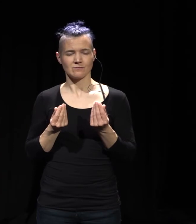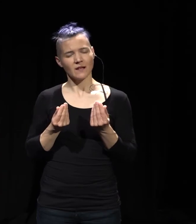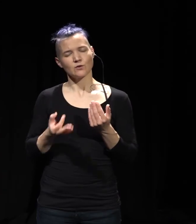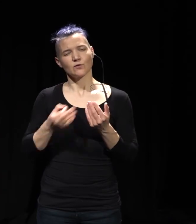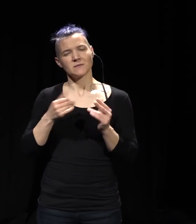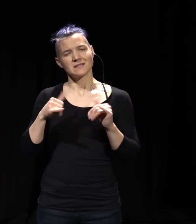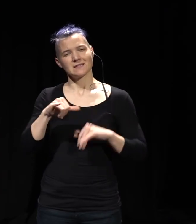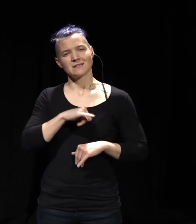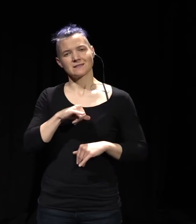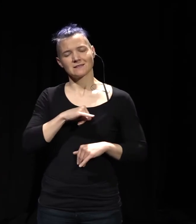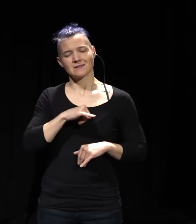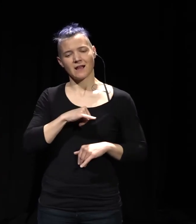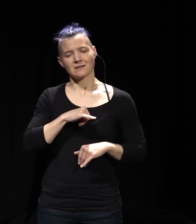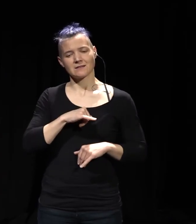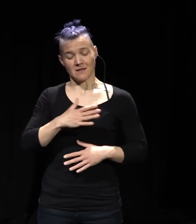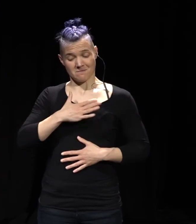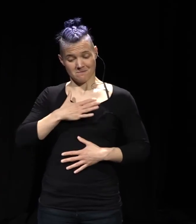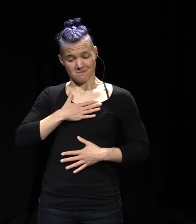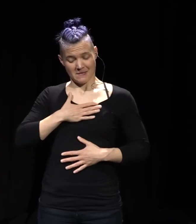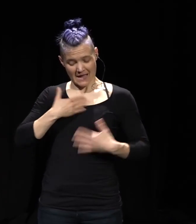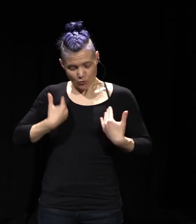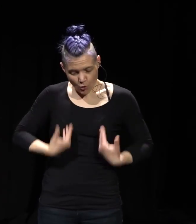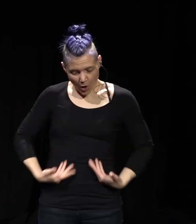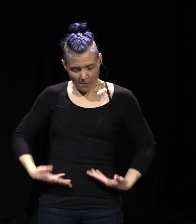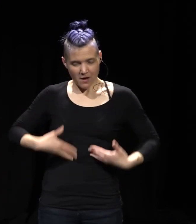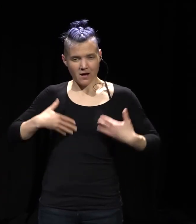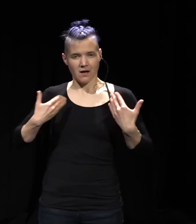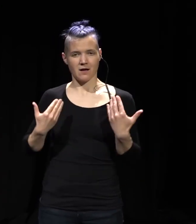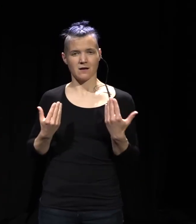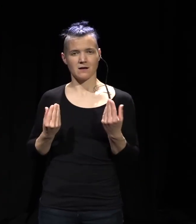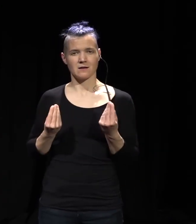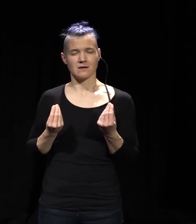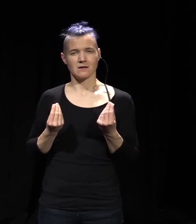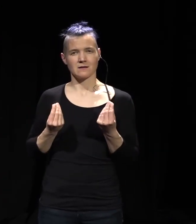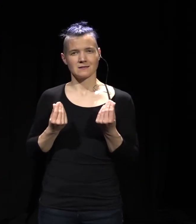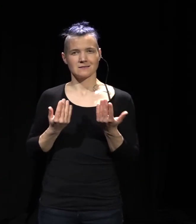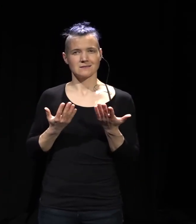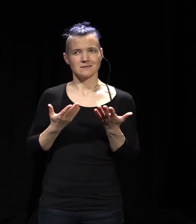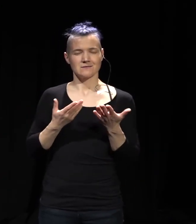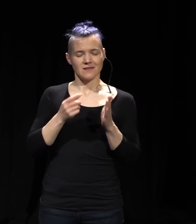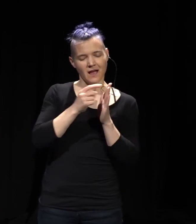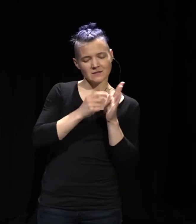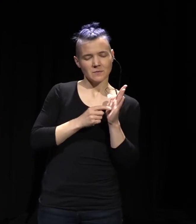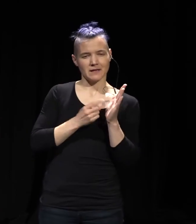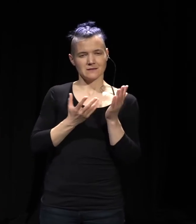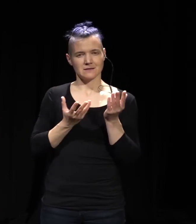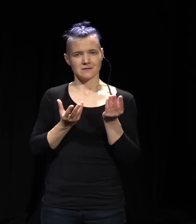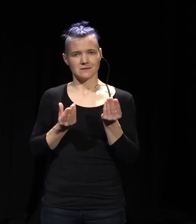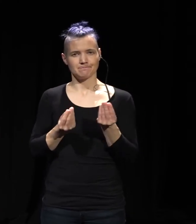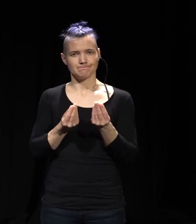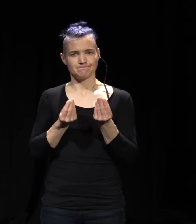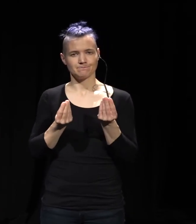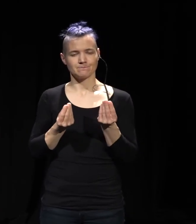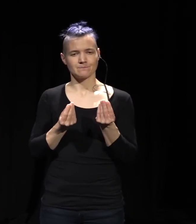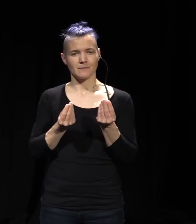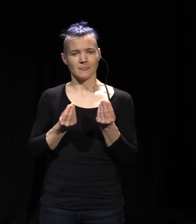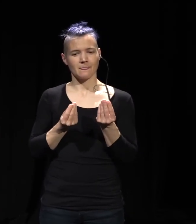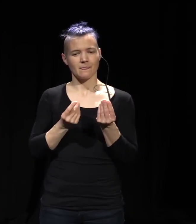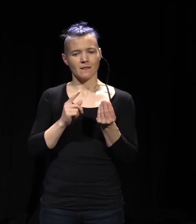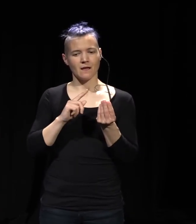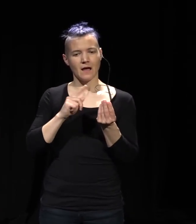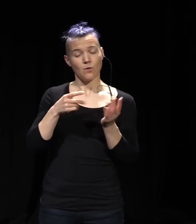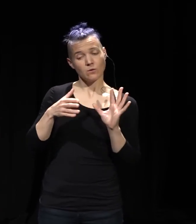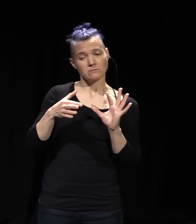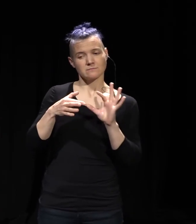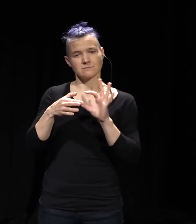meiner Körperlichkeit durchaus auch in der Arbeit